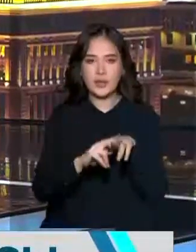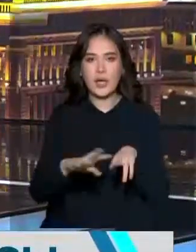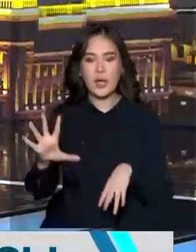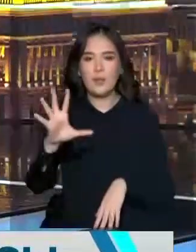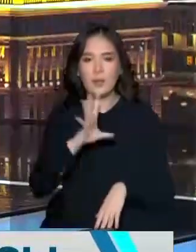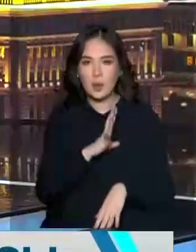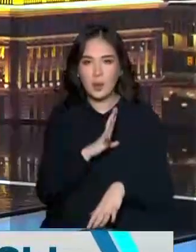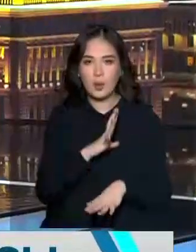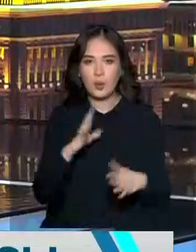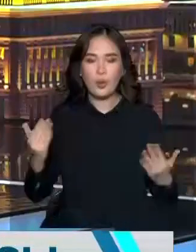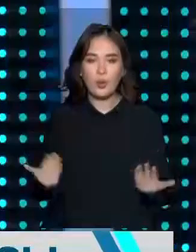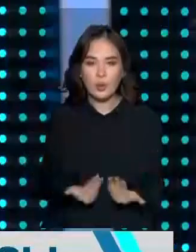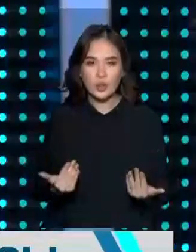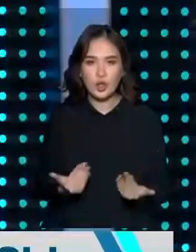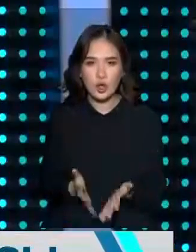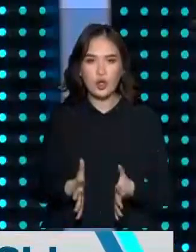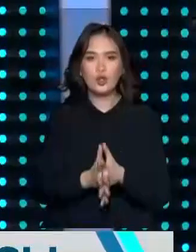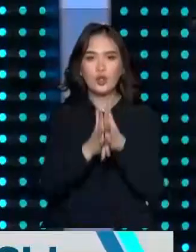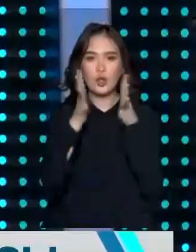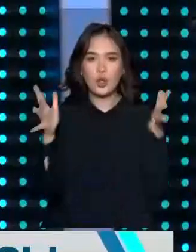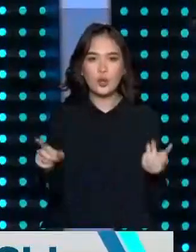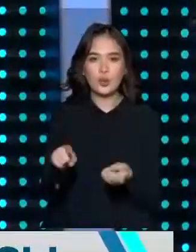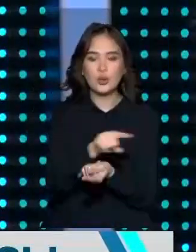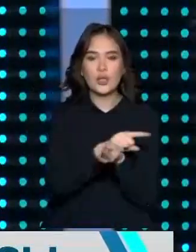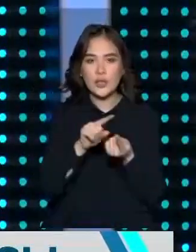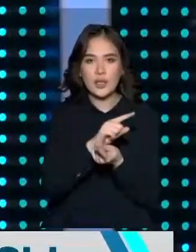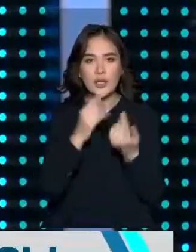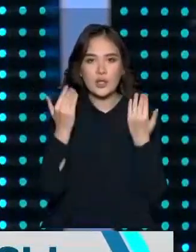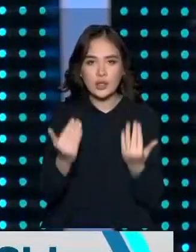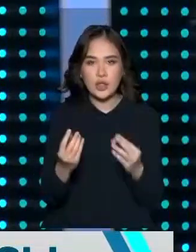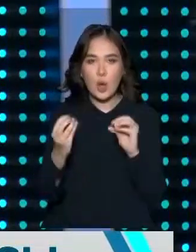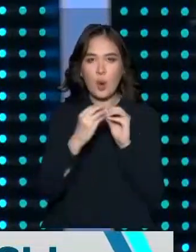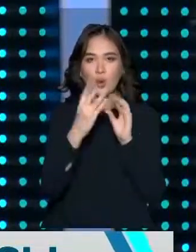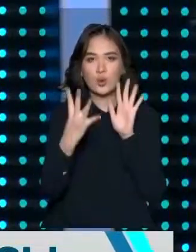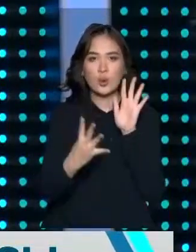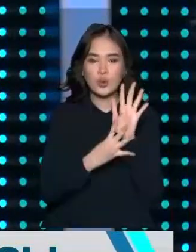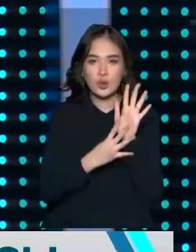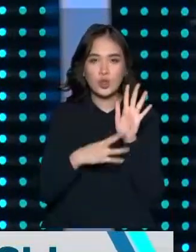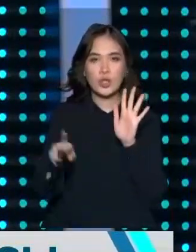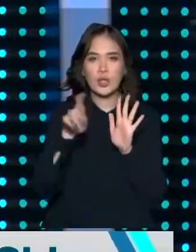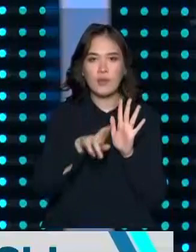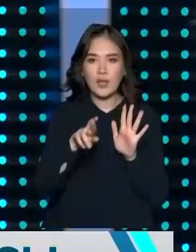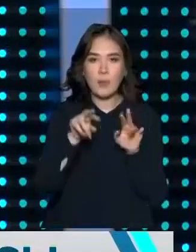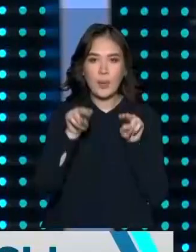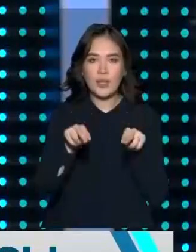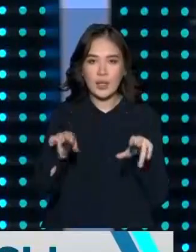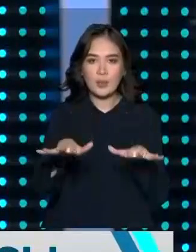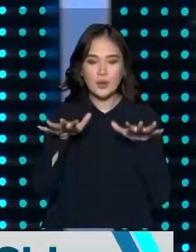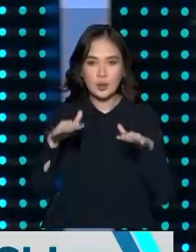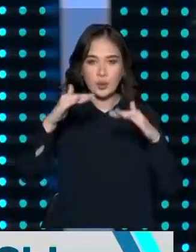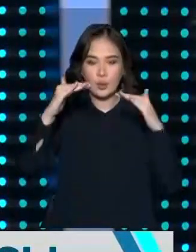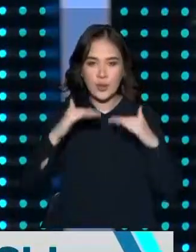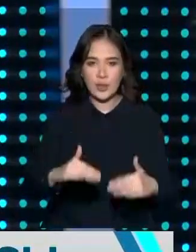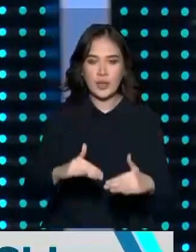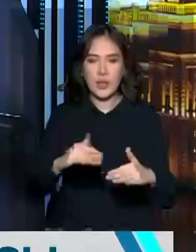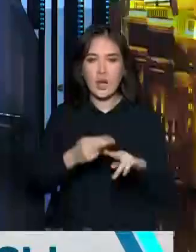Еліміздің саяси өмірінде үлкен өзгерістер болып жатырға. Мұнау 19-шығанқтарда парламенттің төменгі